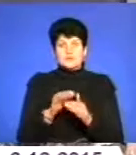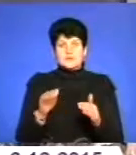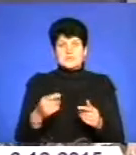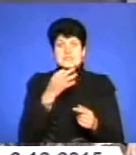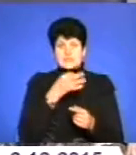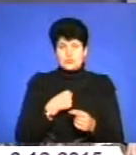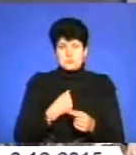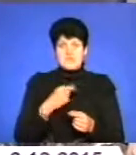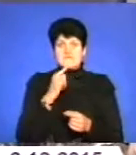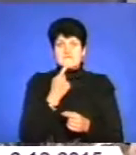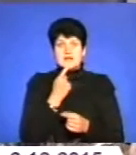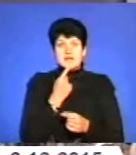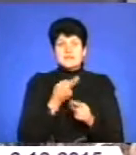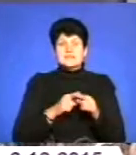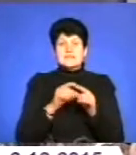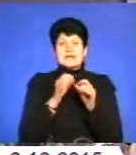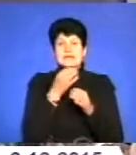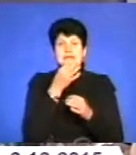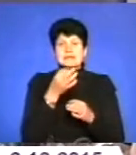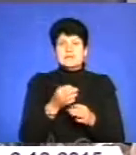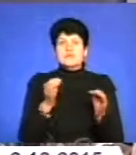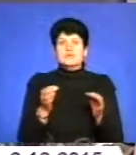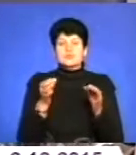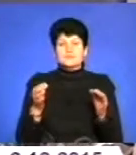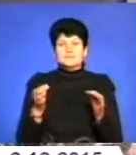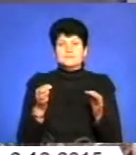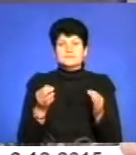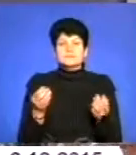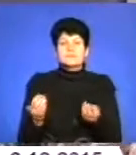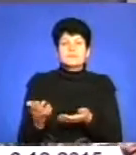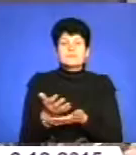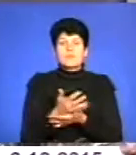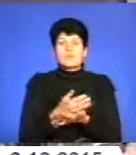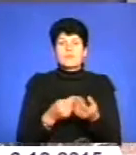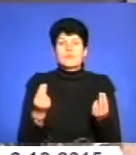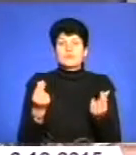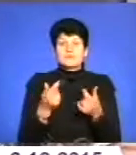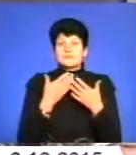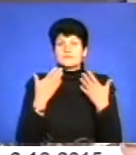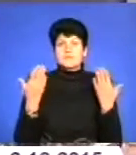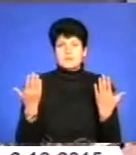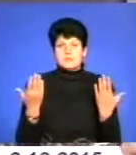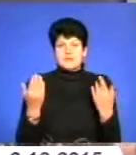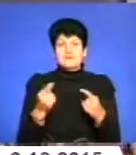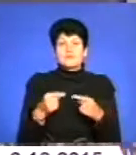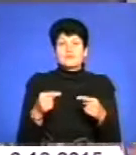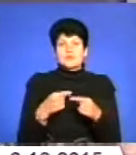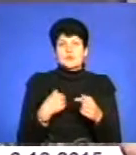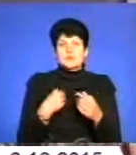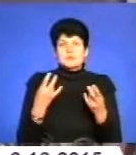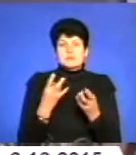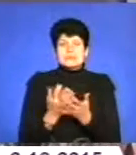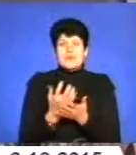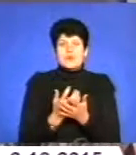мені важко – це не сказати нічого, тому що пожертви зараз практично їх немає. Відповідно, нам доводиться